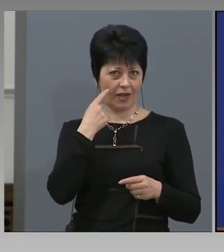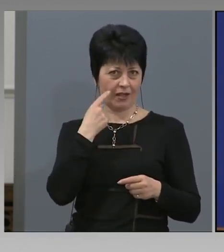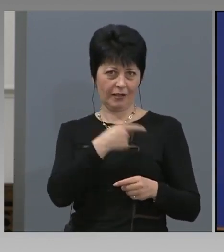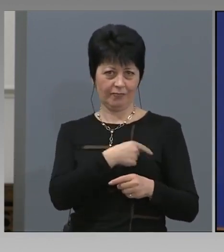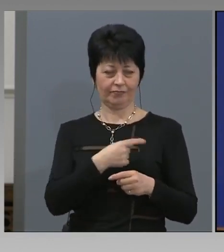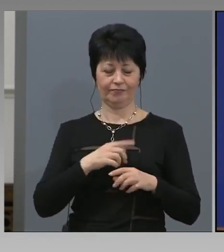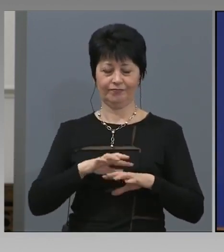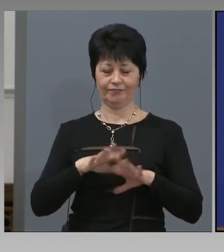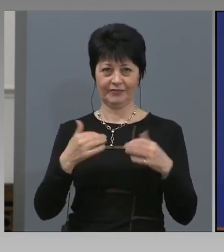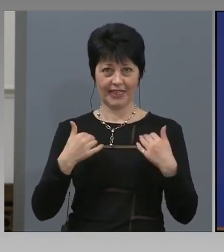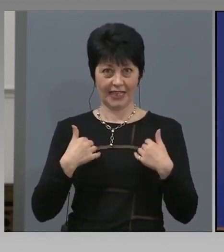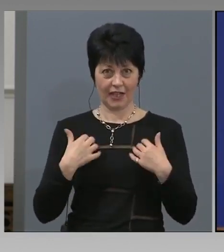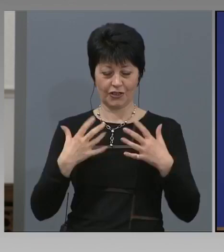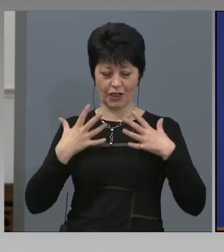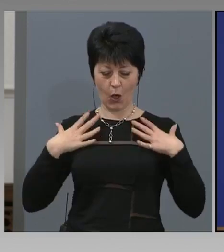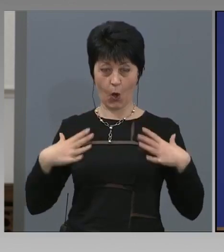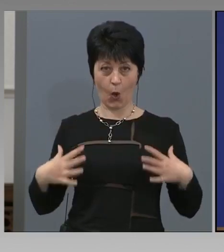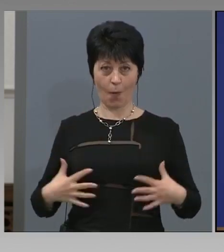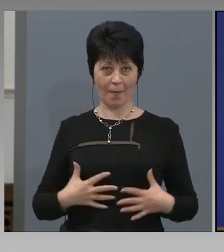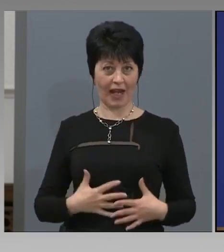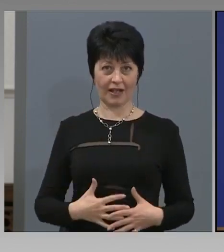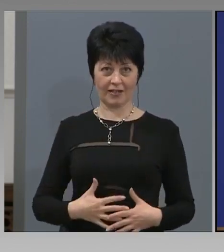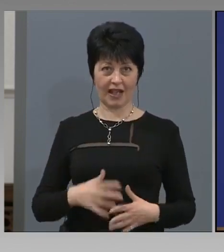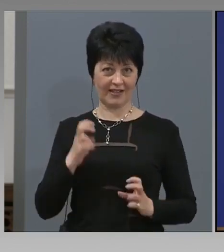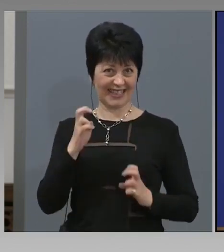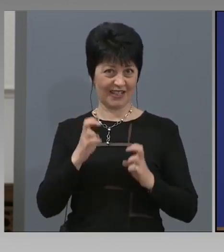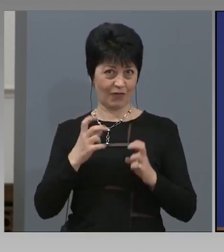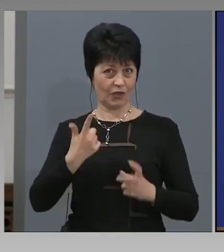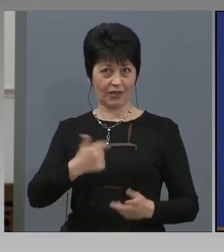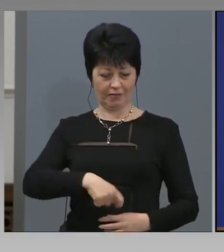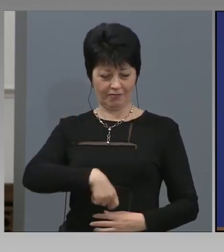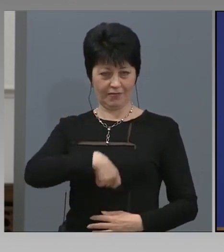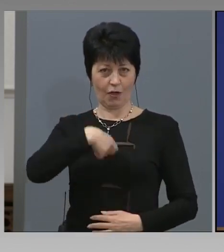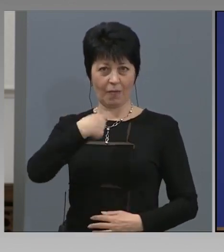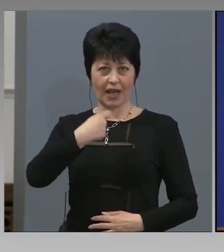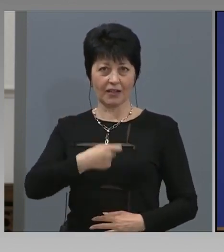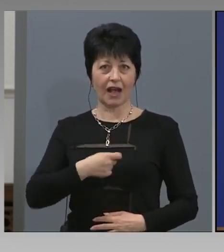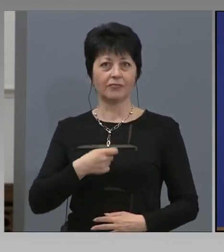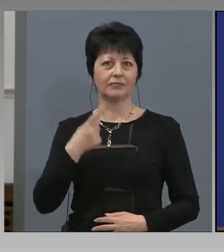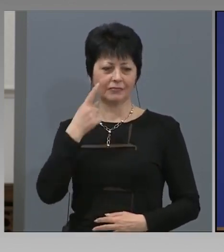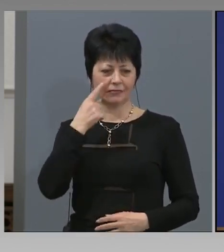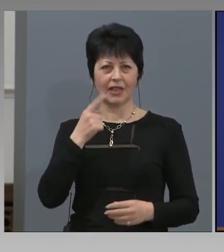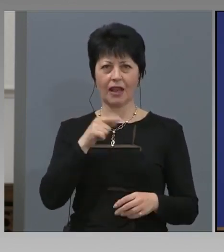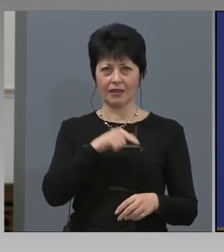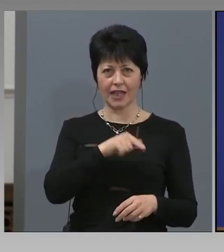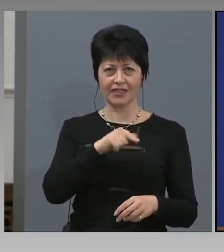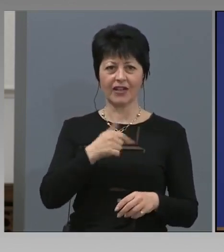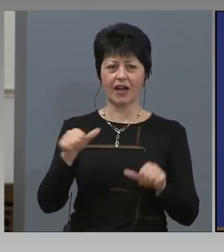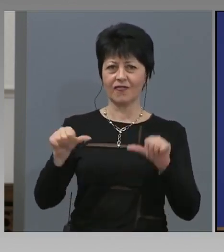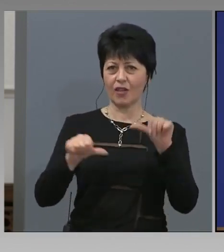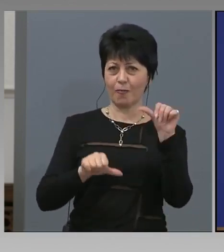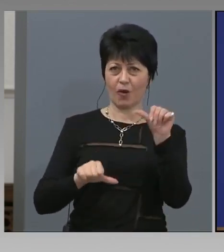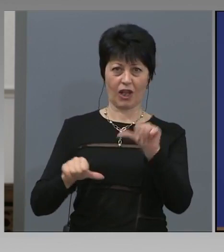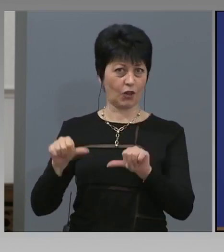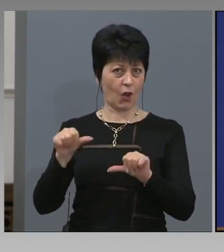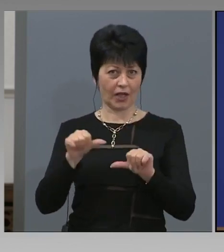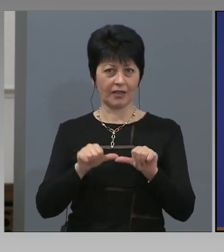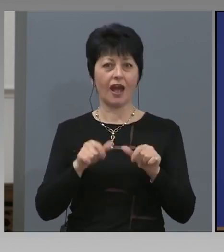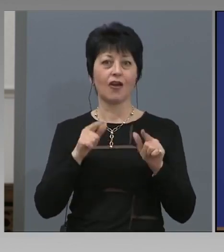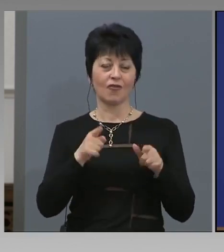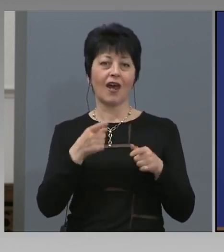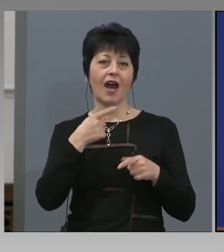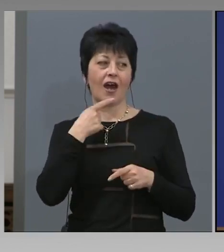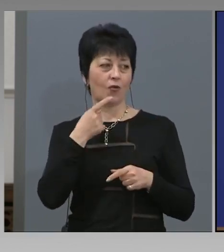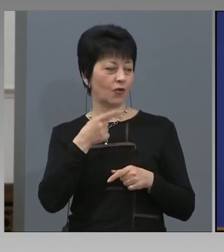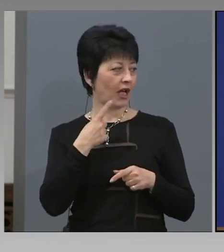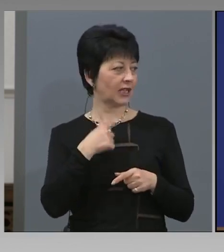заводи поръчаха, дойдоха, взеха ги, тестваха ги в техните лаборатори. Това го казвам вътъвчински